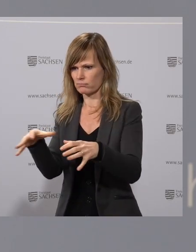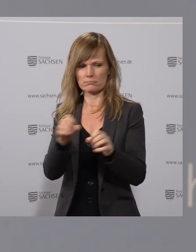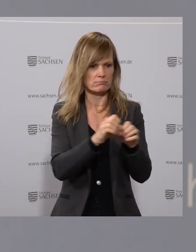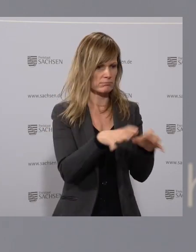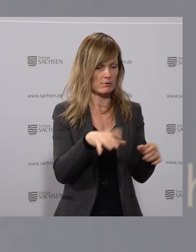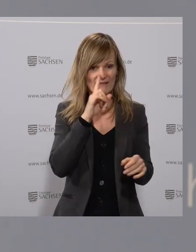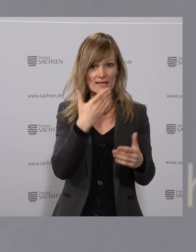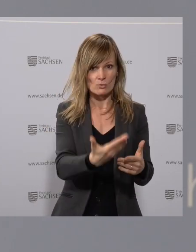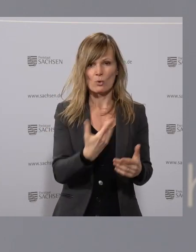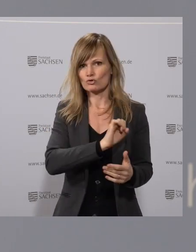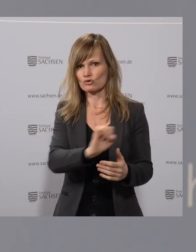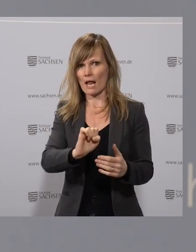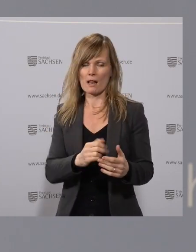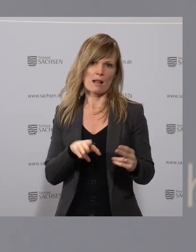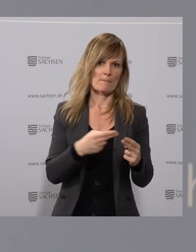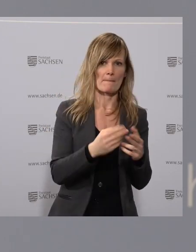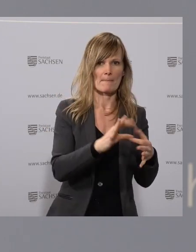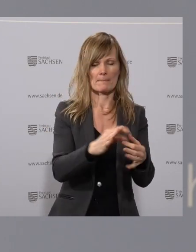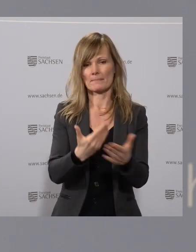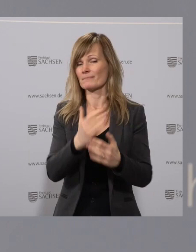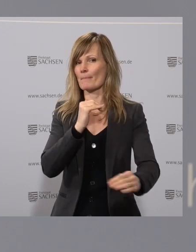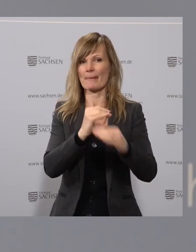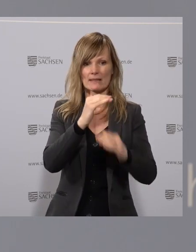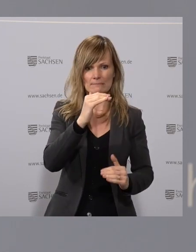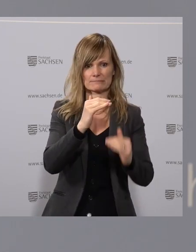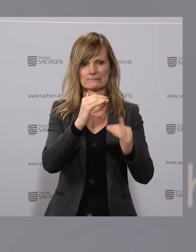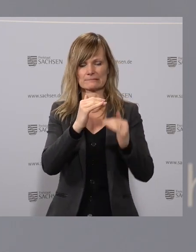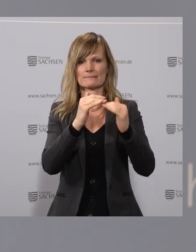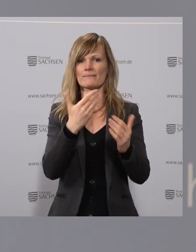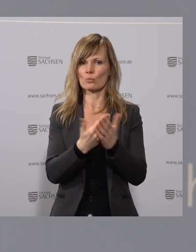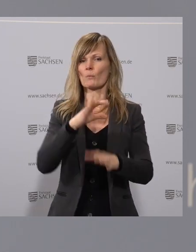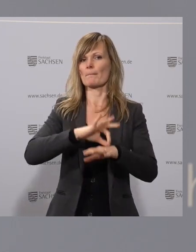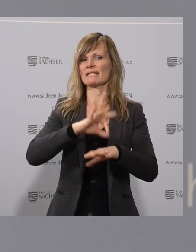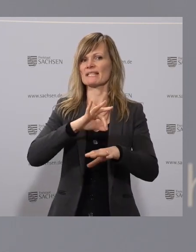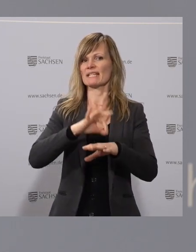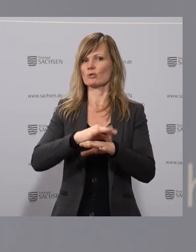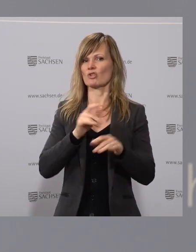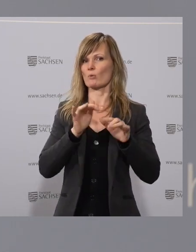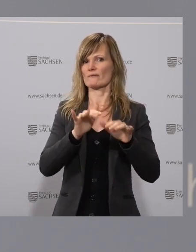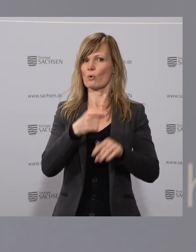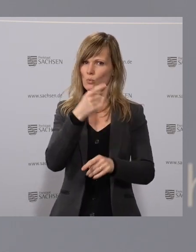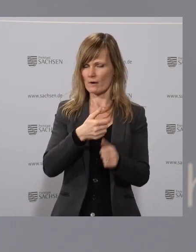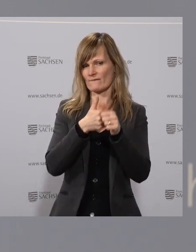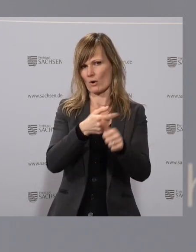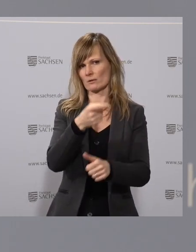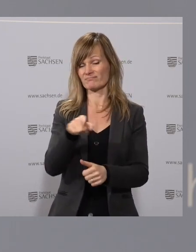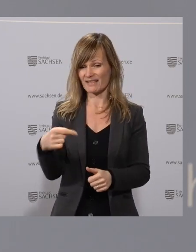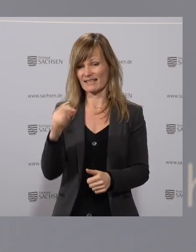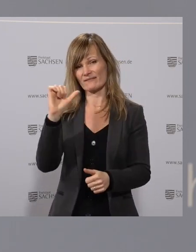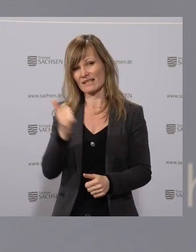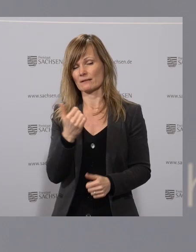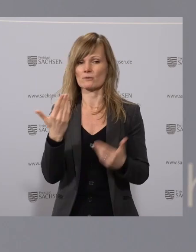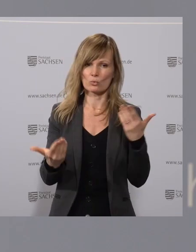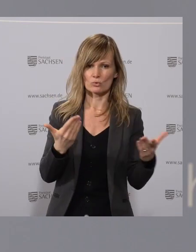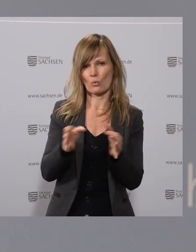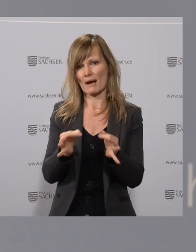können, wenn das oder das erreicht ist, was die Bettenbelegung betrifft, wir richten uns ja immer nach der medizinischen Auswirkung, dann muss man eventuell wieder die eine